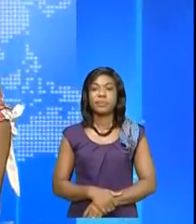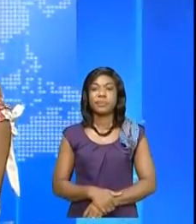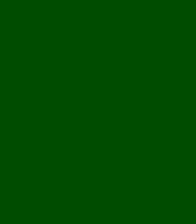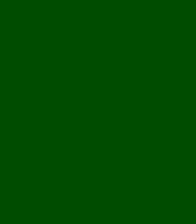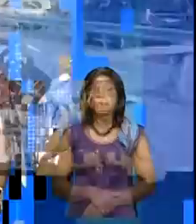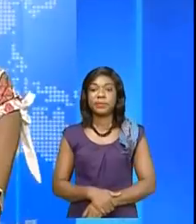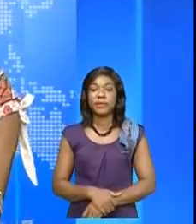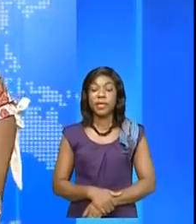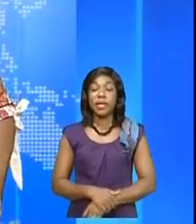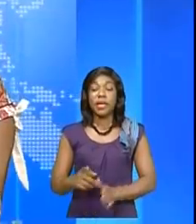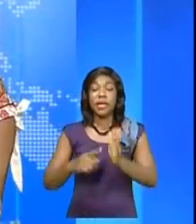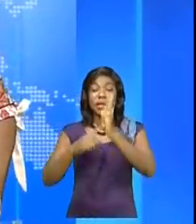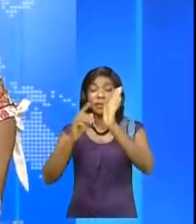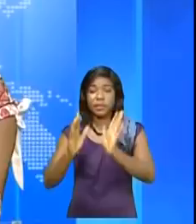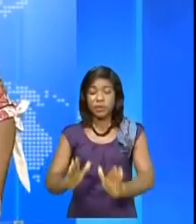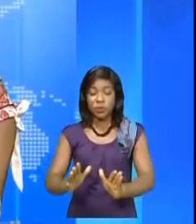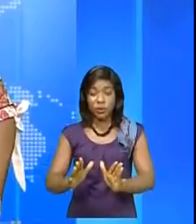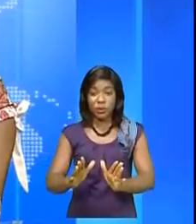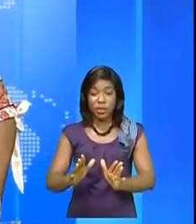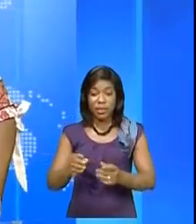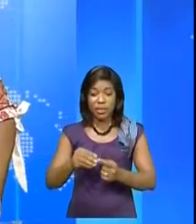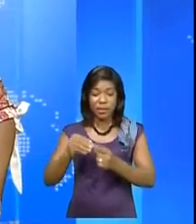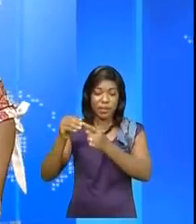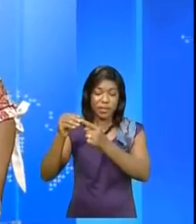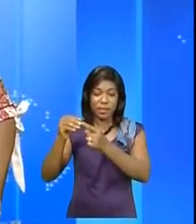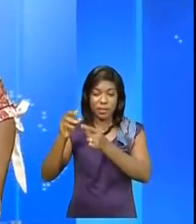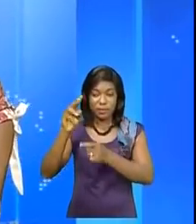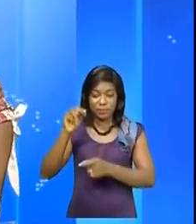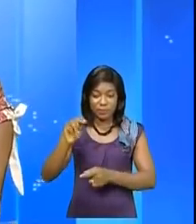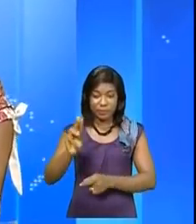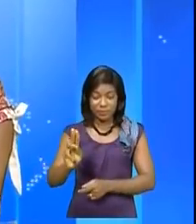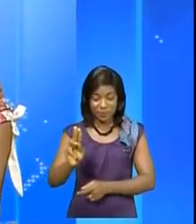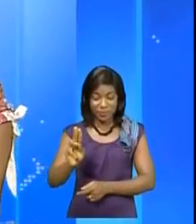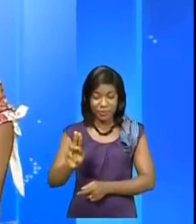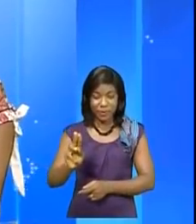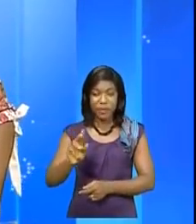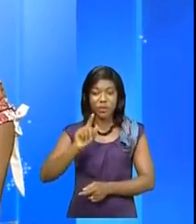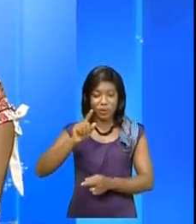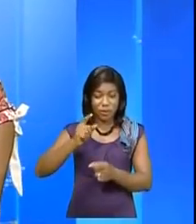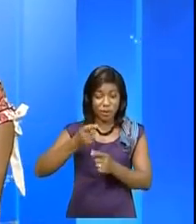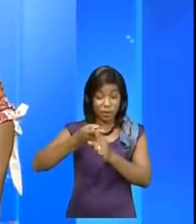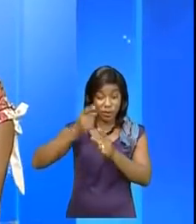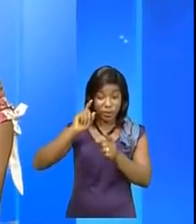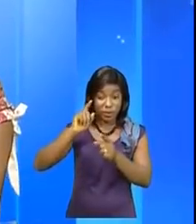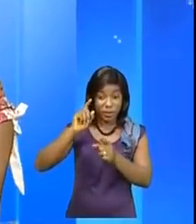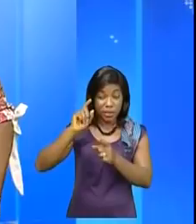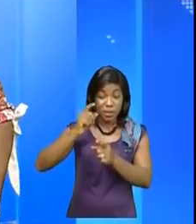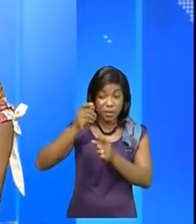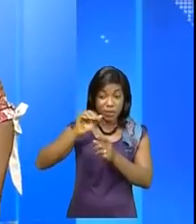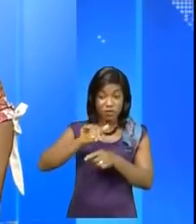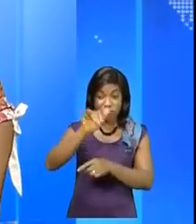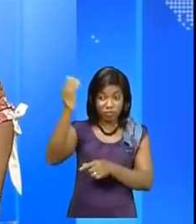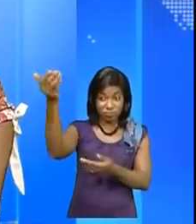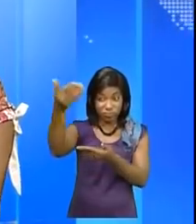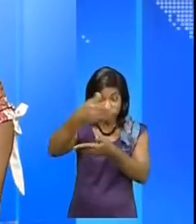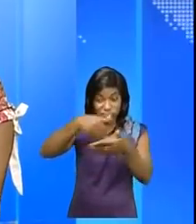La représentante spéciale du secrétaire général des Nations Unies, Bintou Keïta, revient d'une mission de travail dans le Grand Kivu. Et au